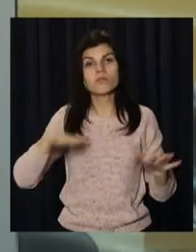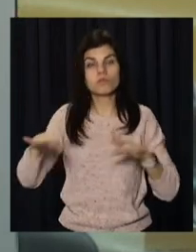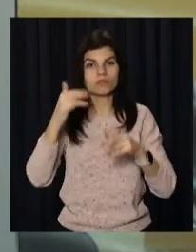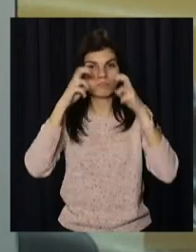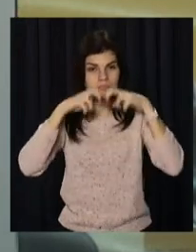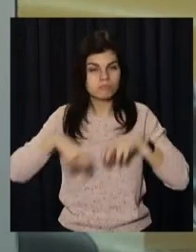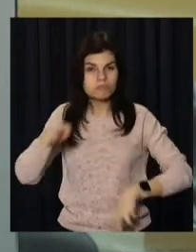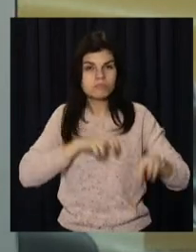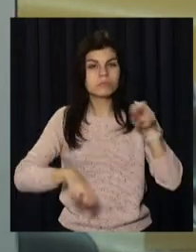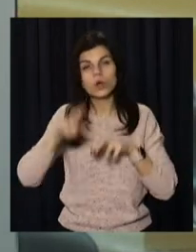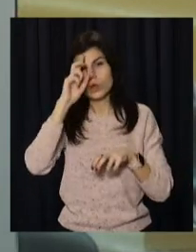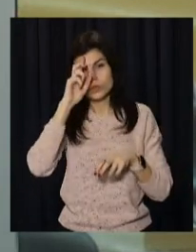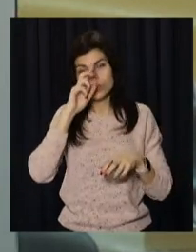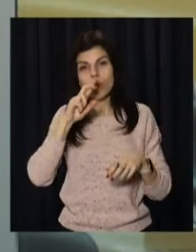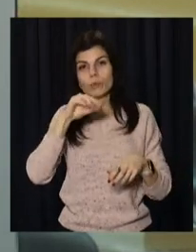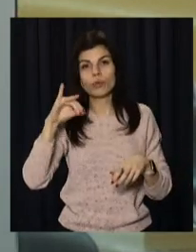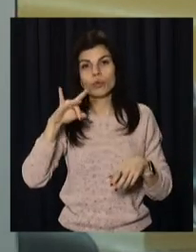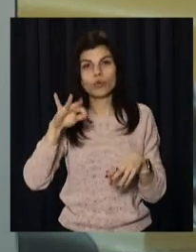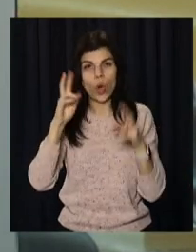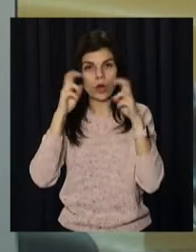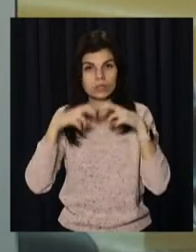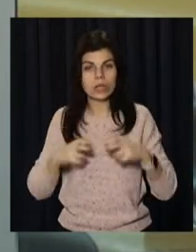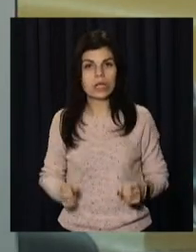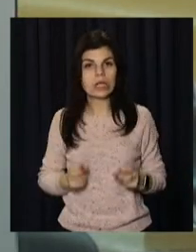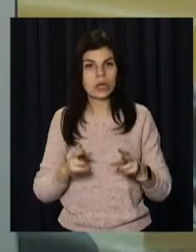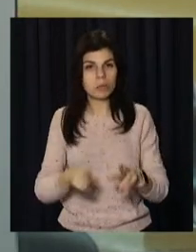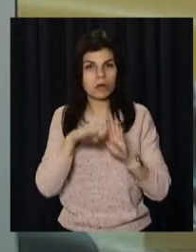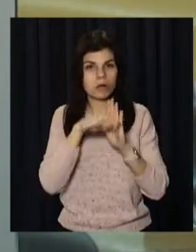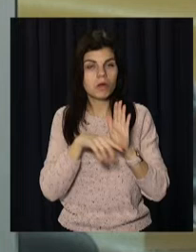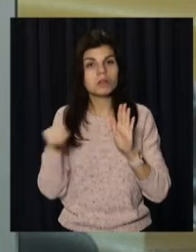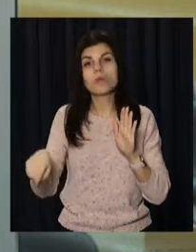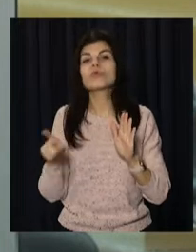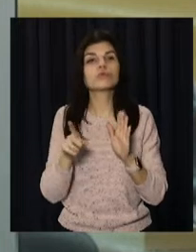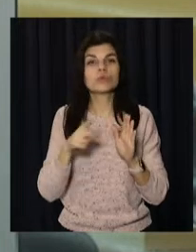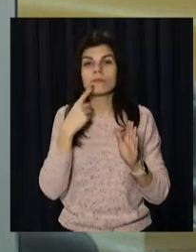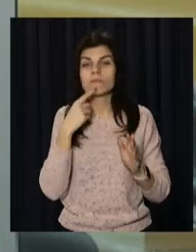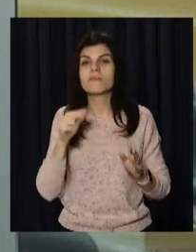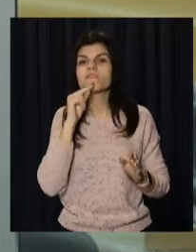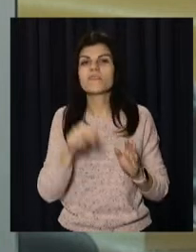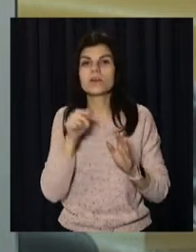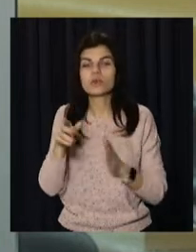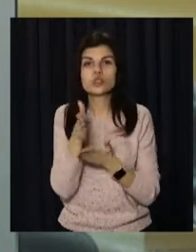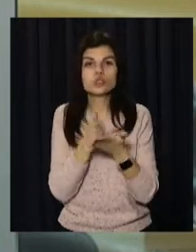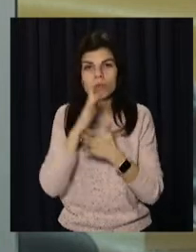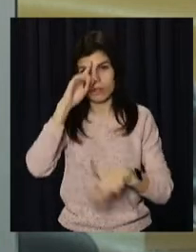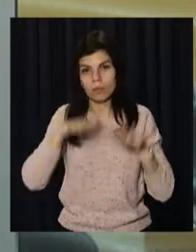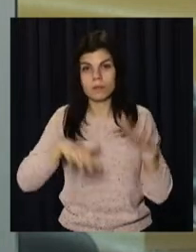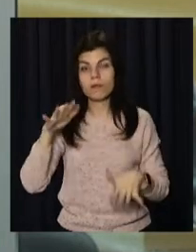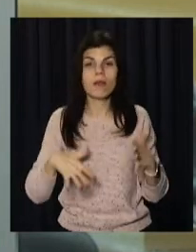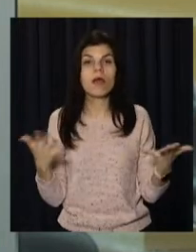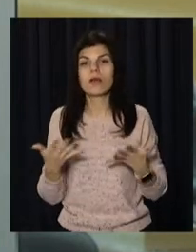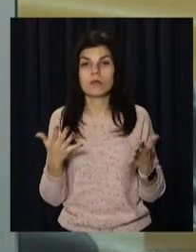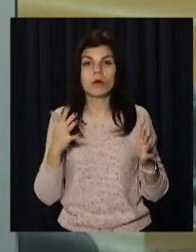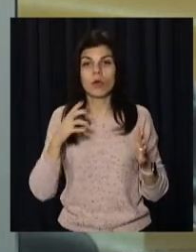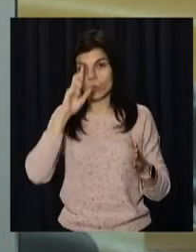проводять представники Державного бюро розслідувань у межах кримінального провадження. Посадовців звинувачують у службовій недбалості, яка